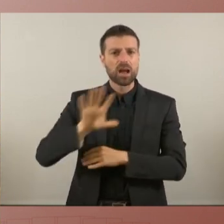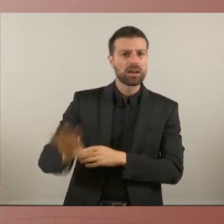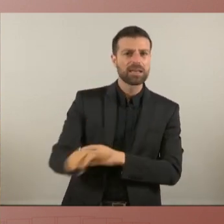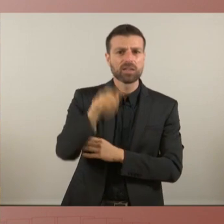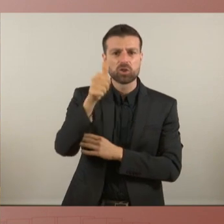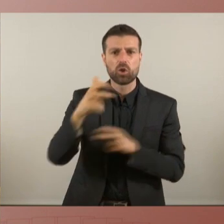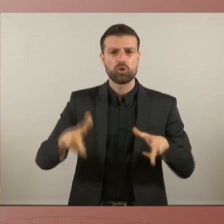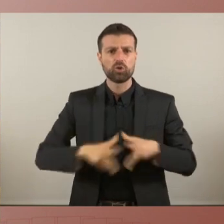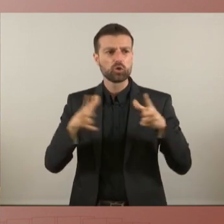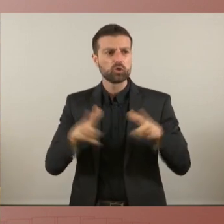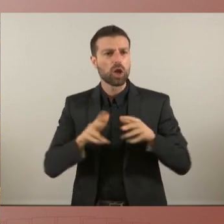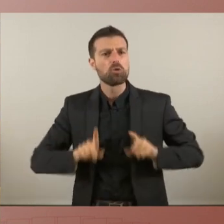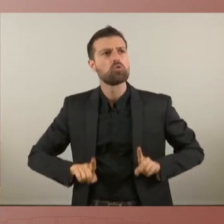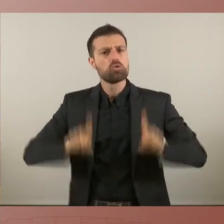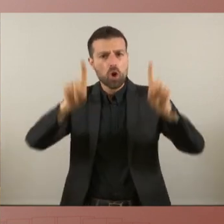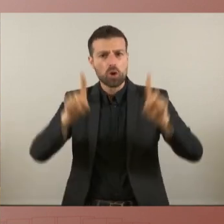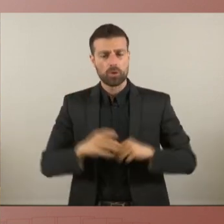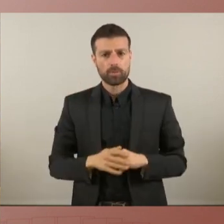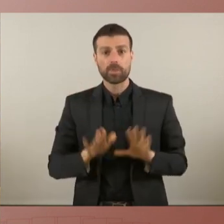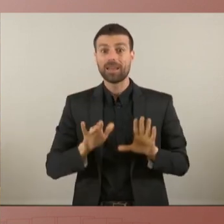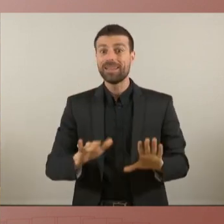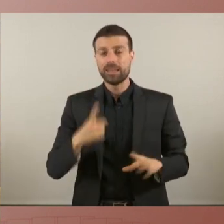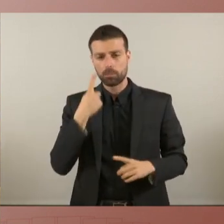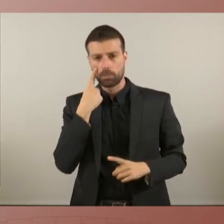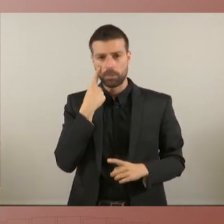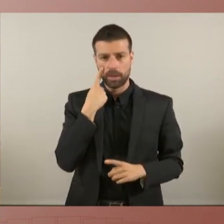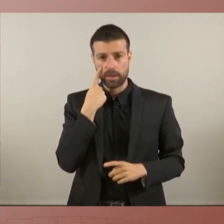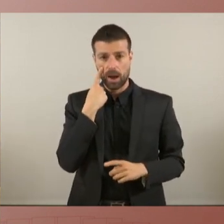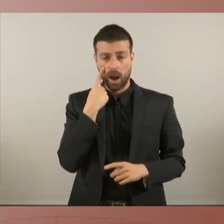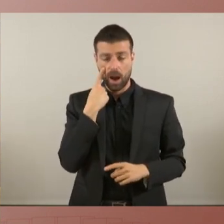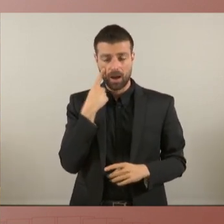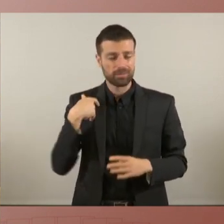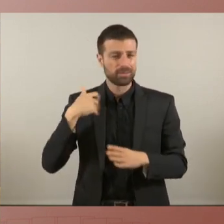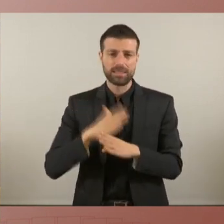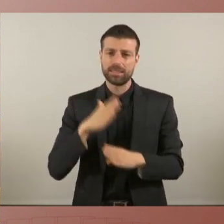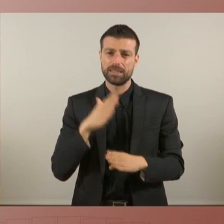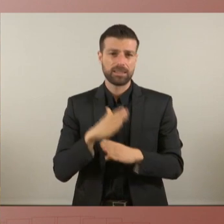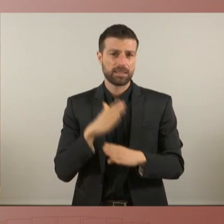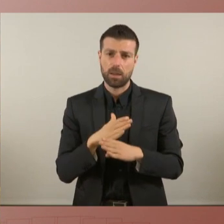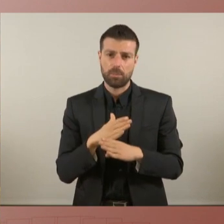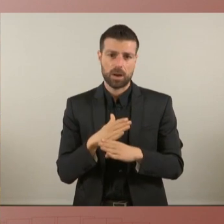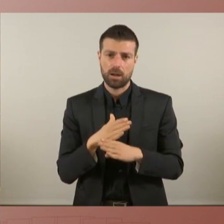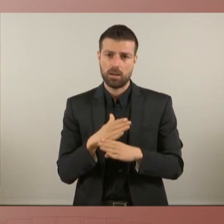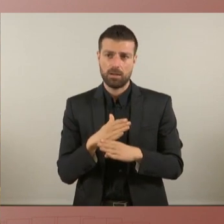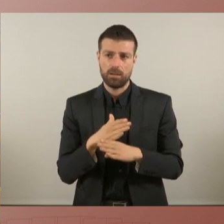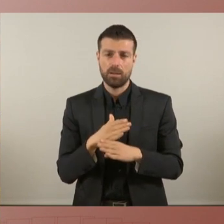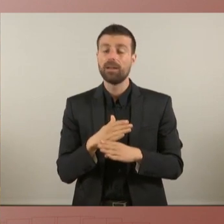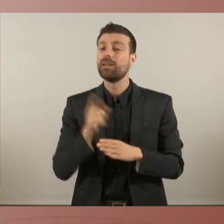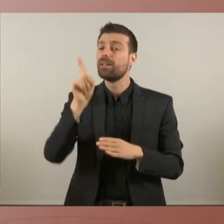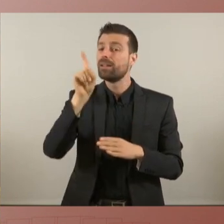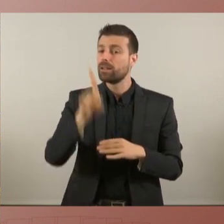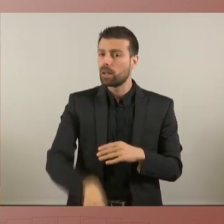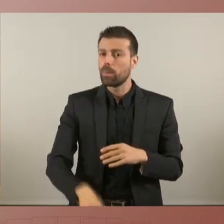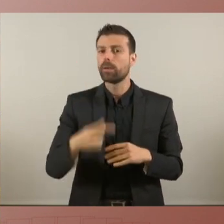ho farem vigilants i fent un parell de